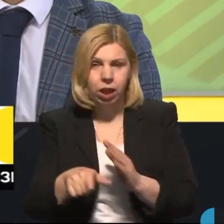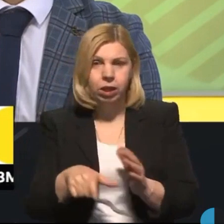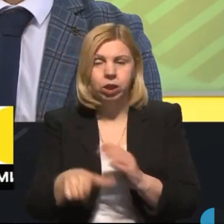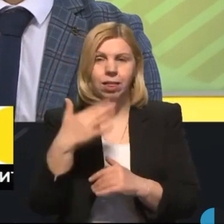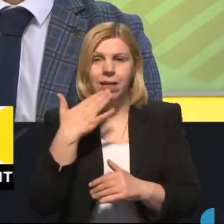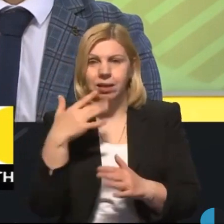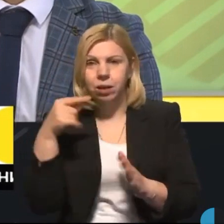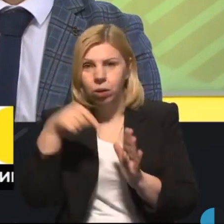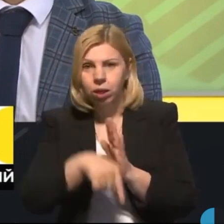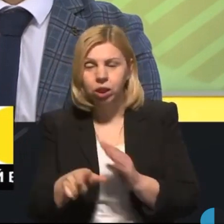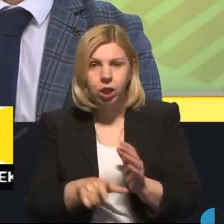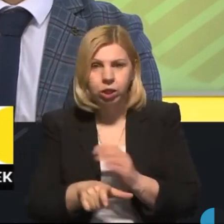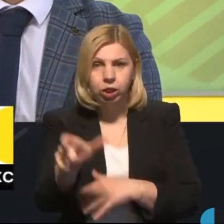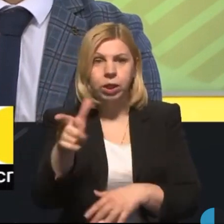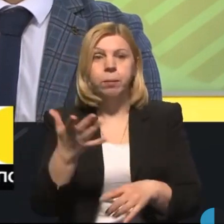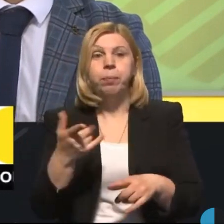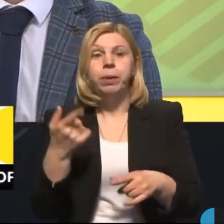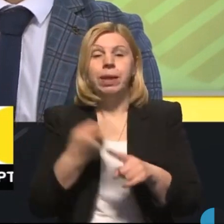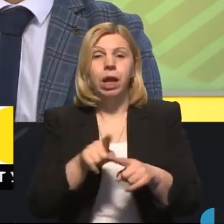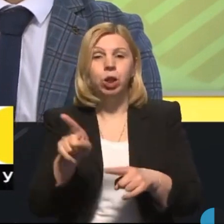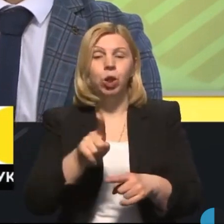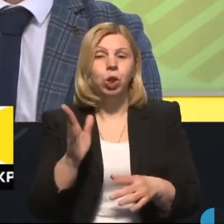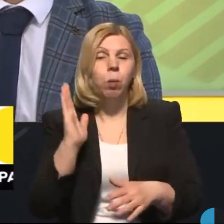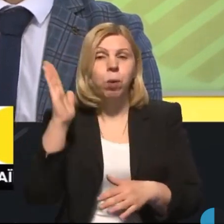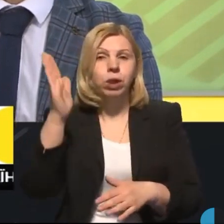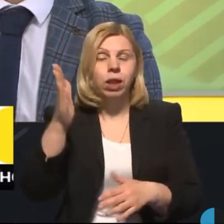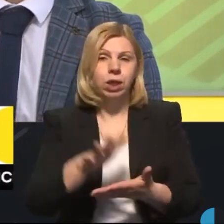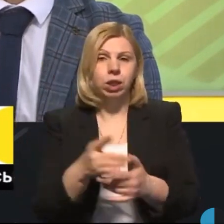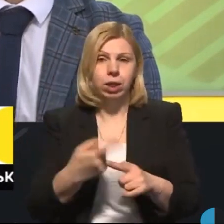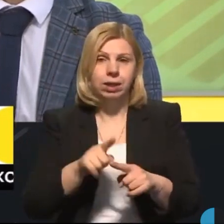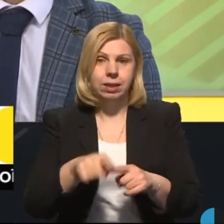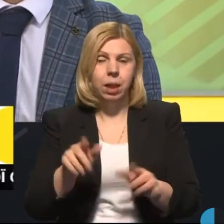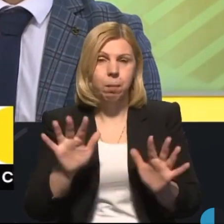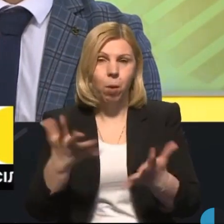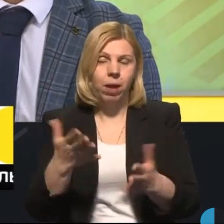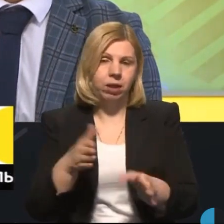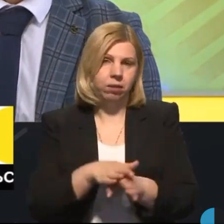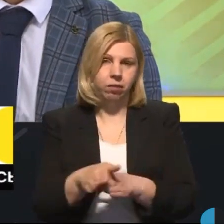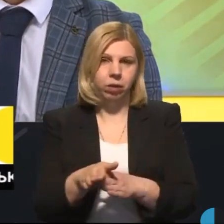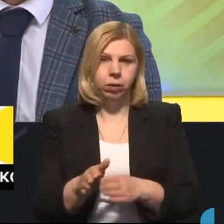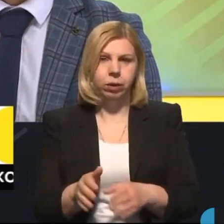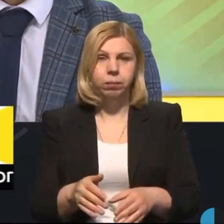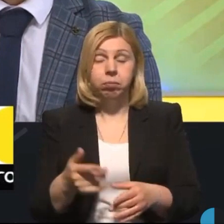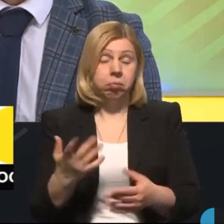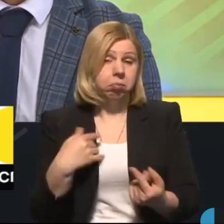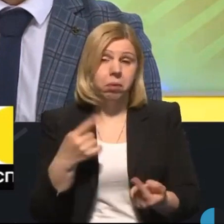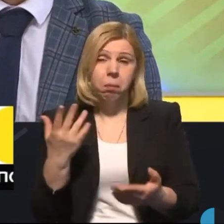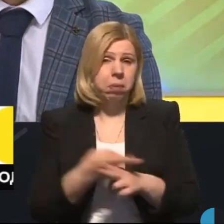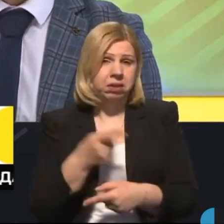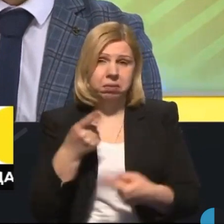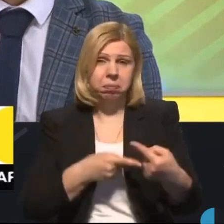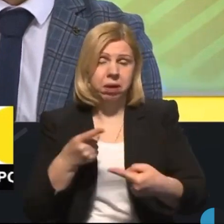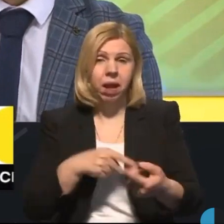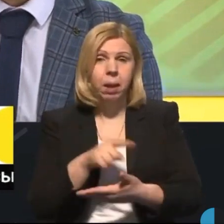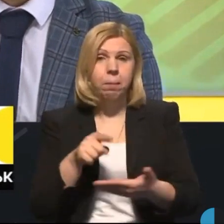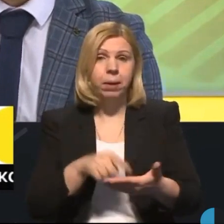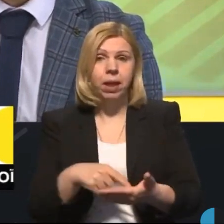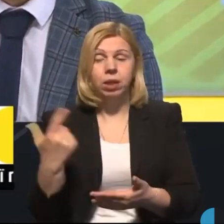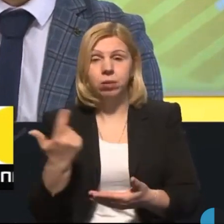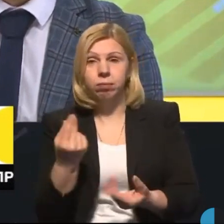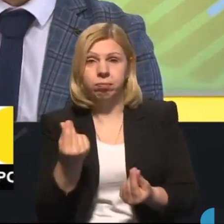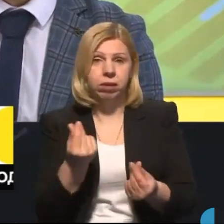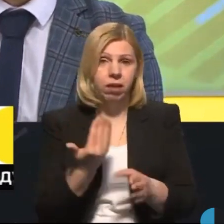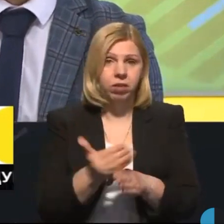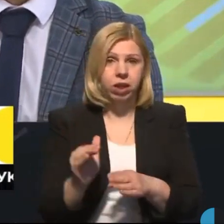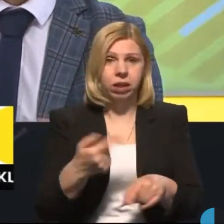національного значення, для того, щоб в подальшому вже ці моменти реалізовувалися. Безперечно, питання власника, і коштів